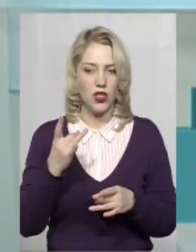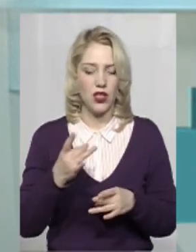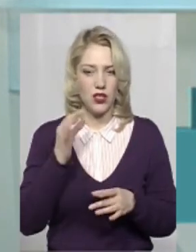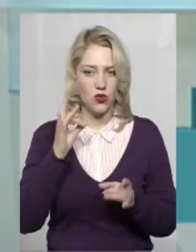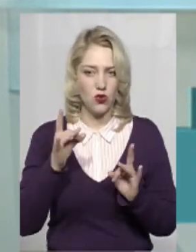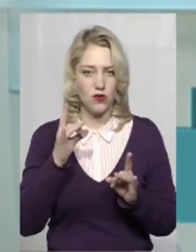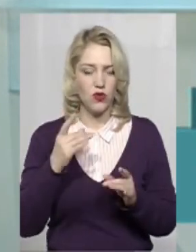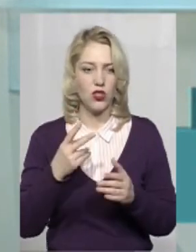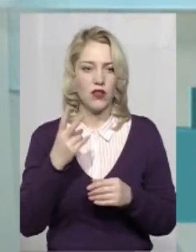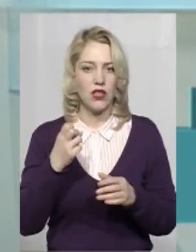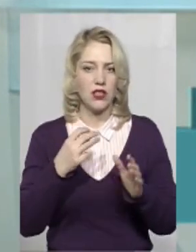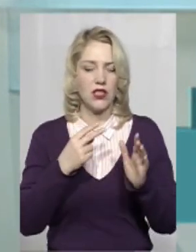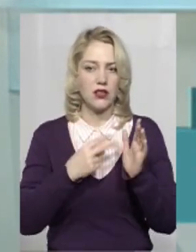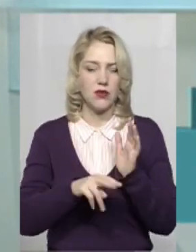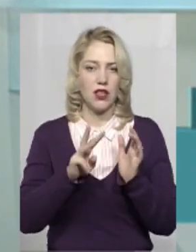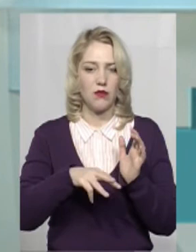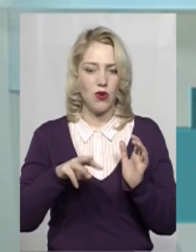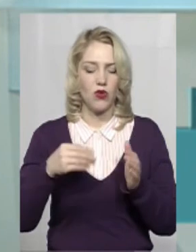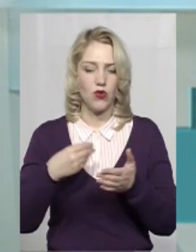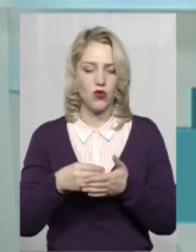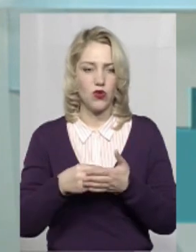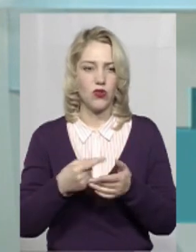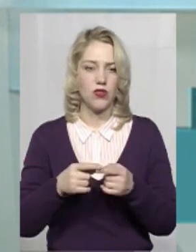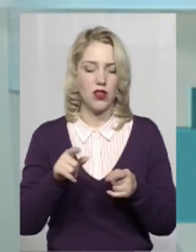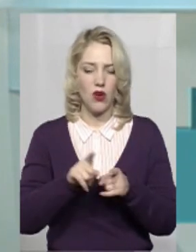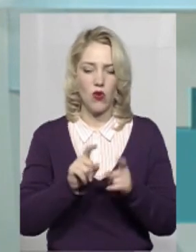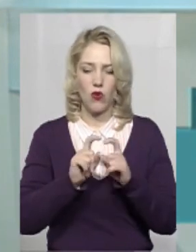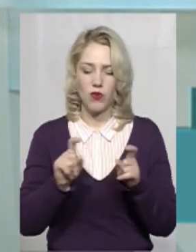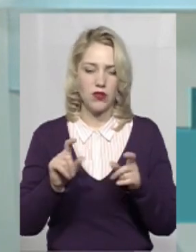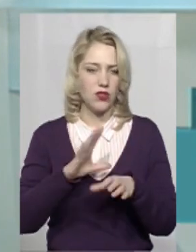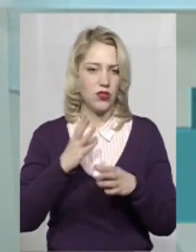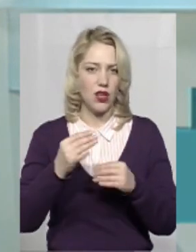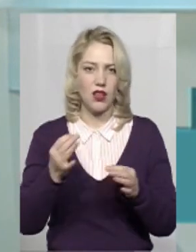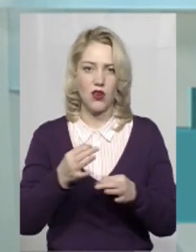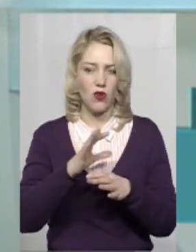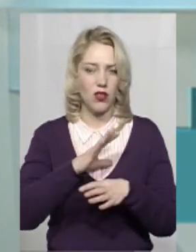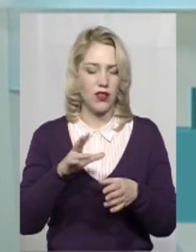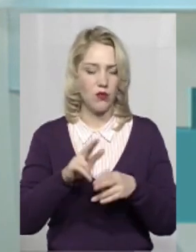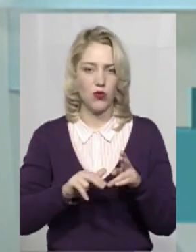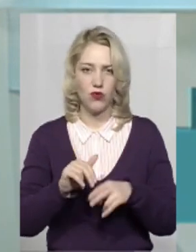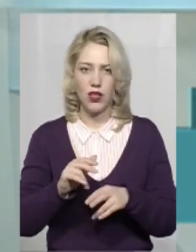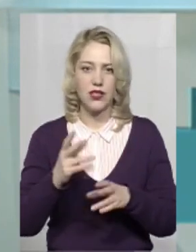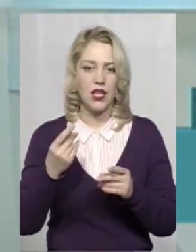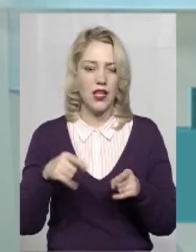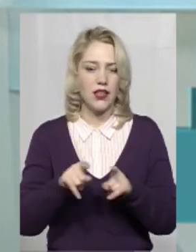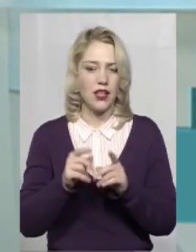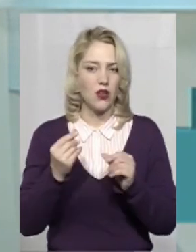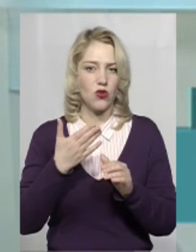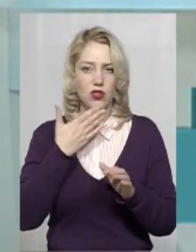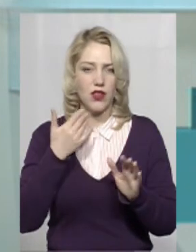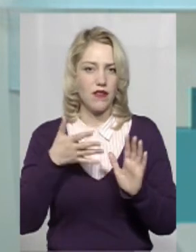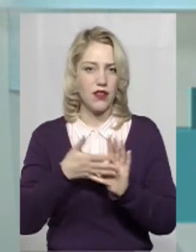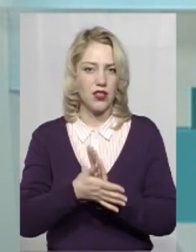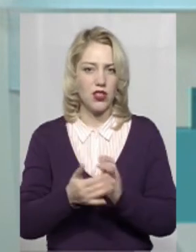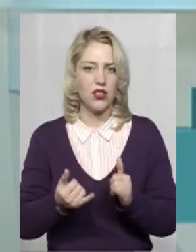майже 270 мільйонів кошторис на вартість. Такого об'єкта в місті ніколи не будувалося, такі кошти ніколи не витрачалися. Тому, якби